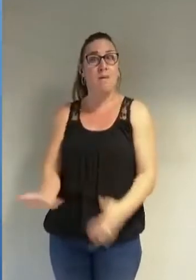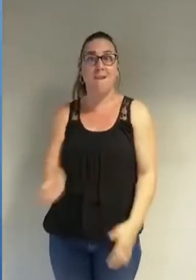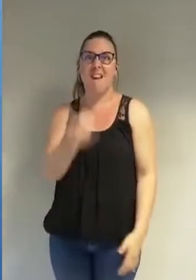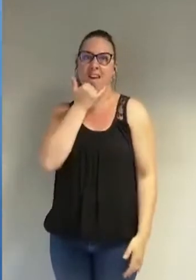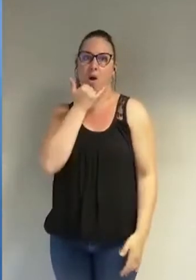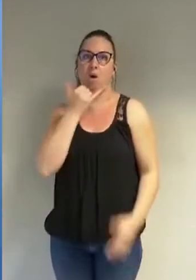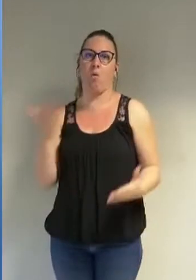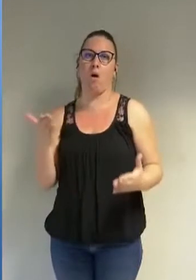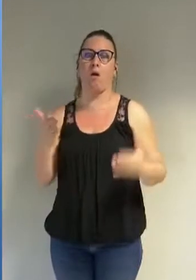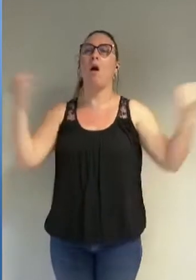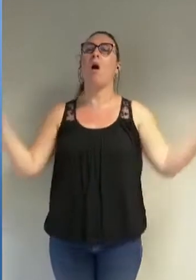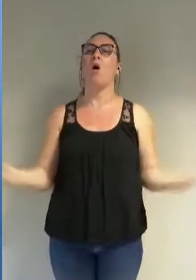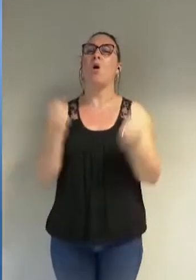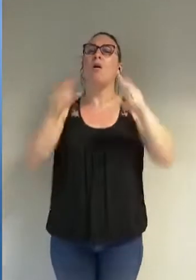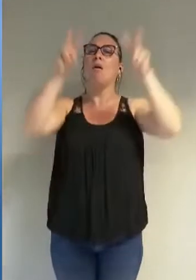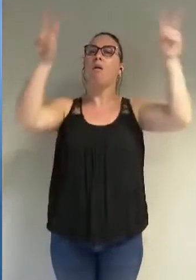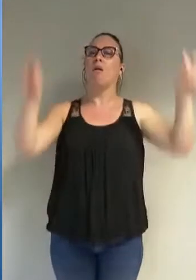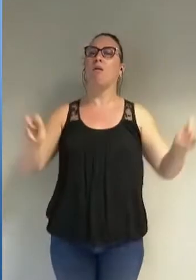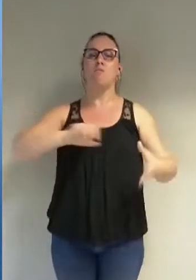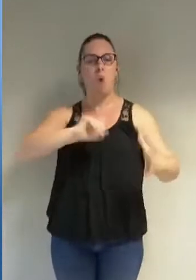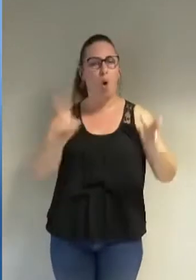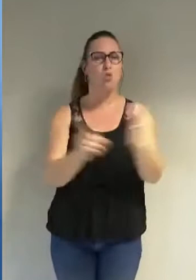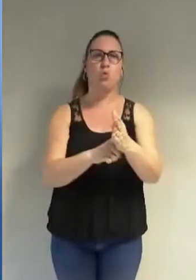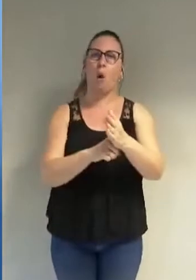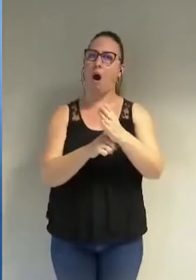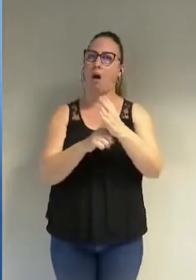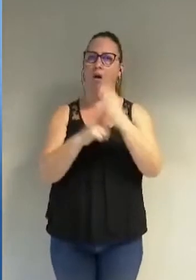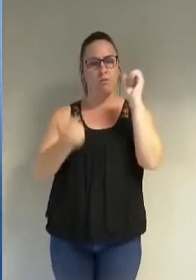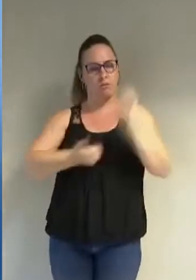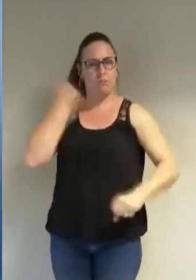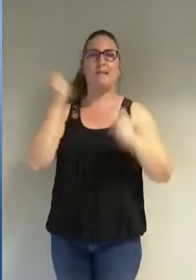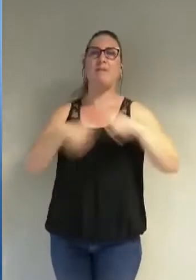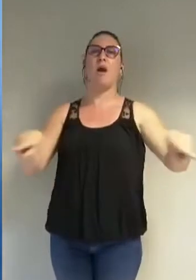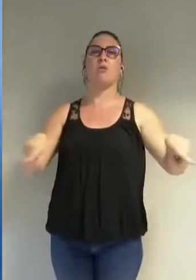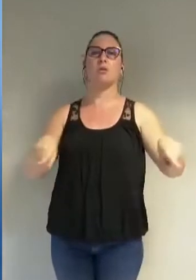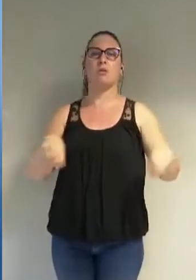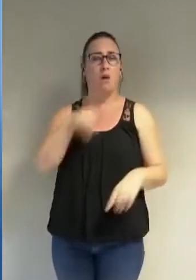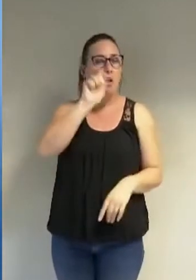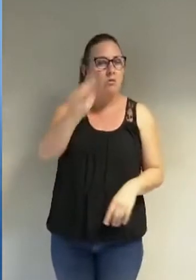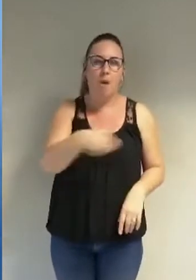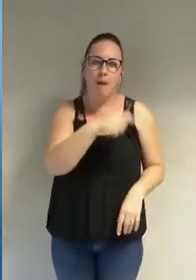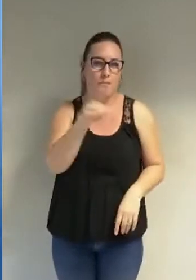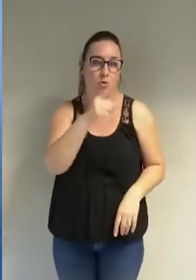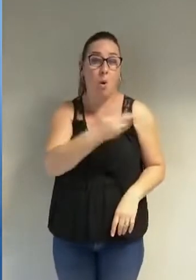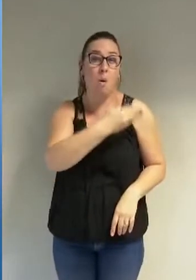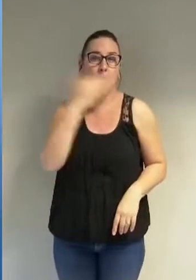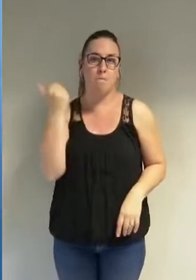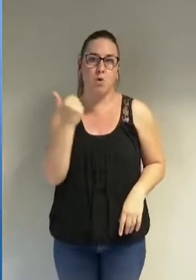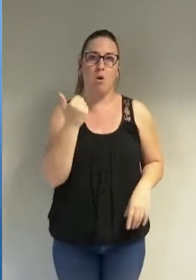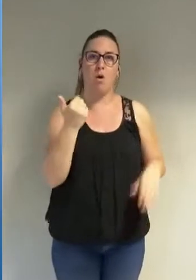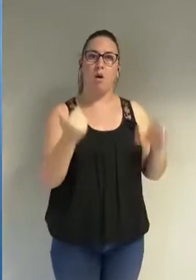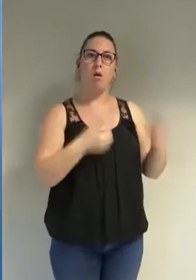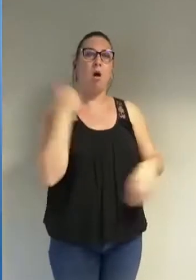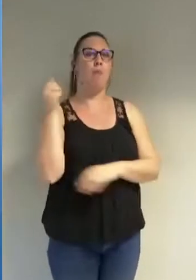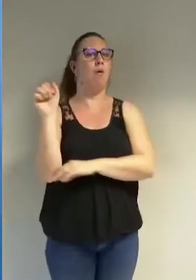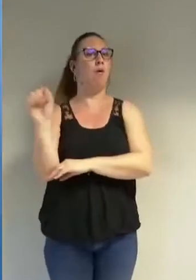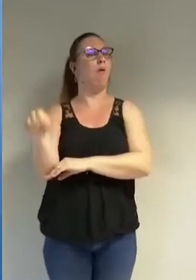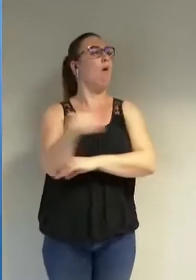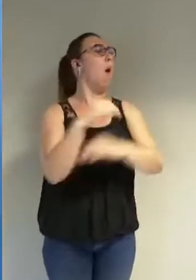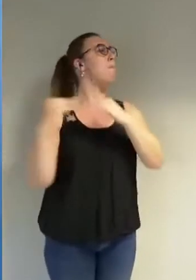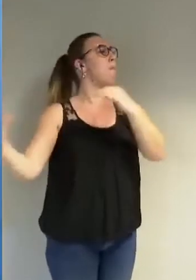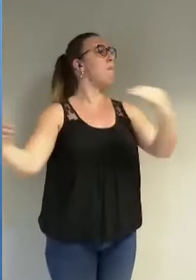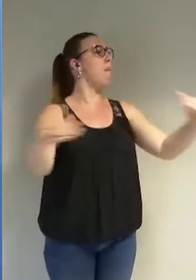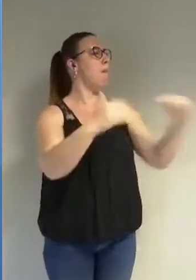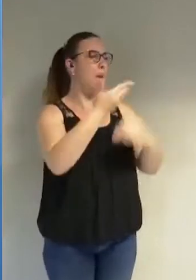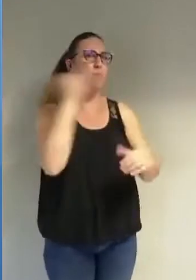leur slogan était le droit à la différence alors qu'ils auraient dû militer pour le droit à l'indifférence je le